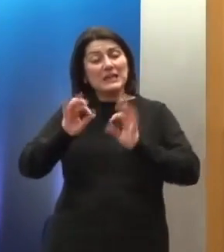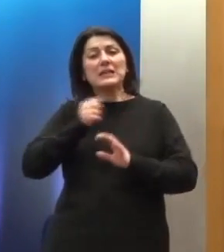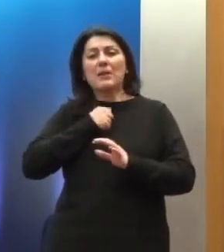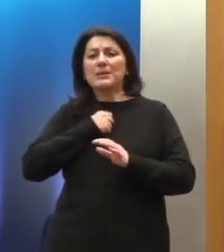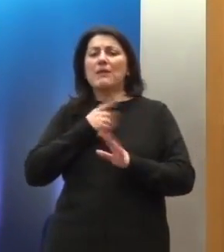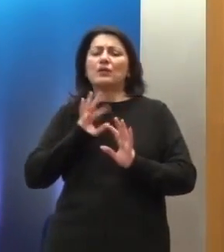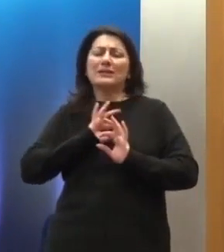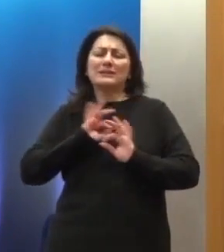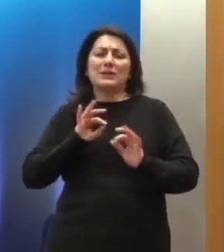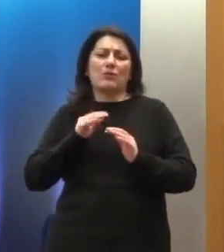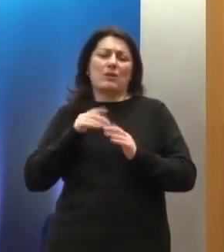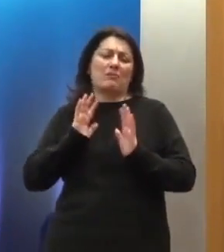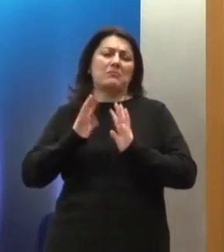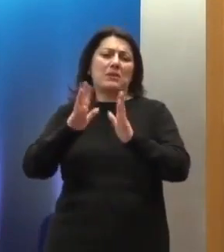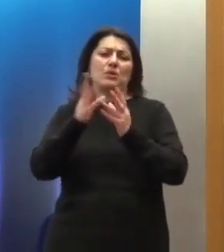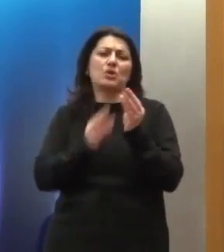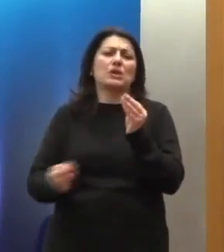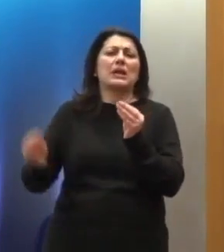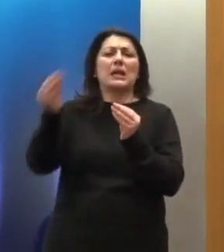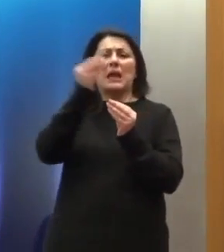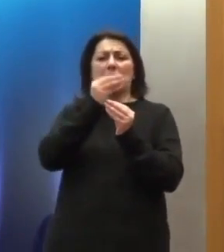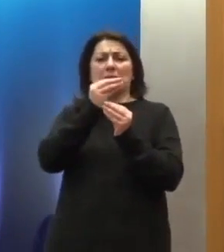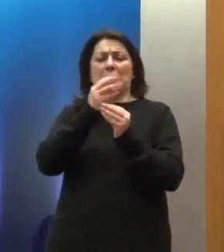ακόμα καλύτερα και στα θέματα